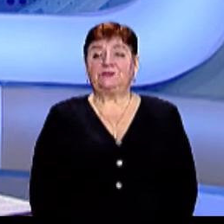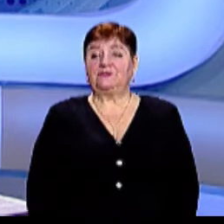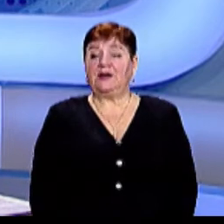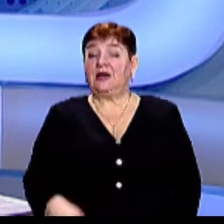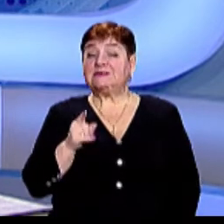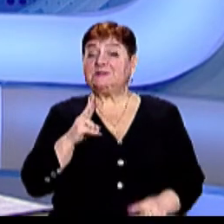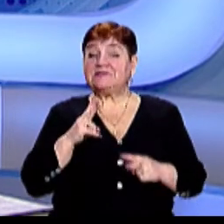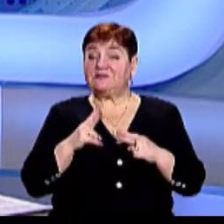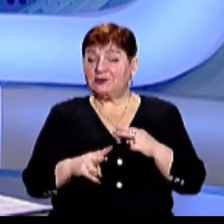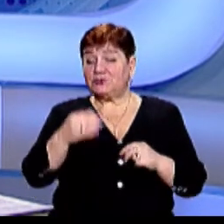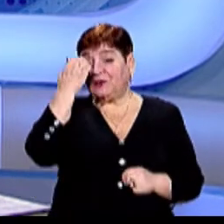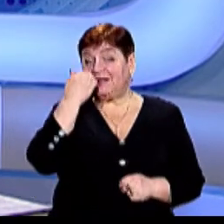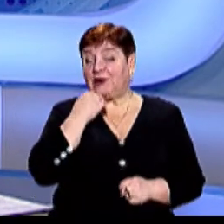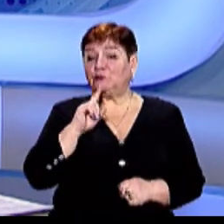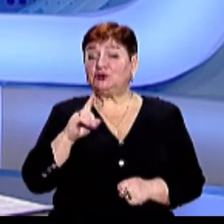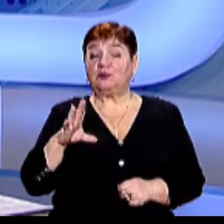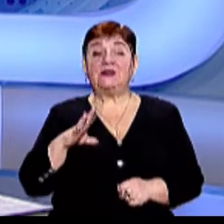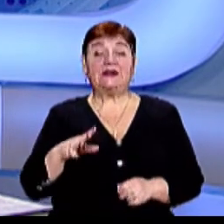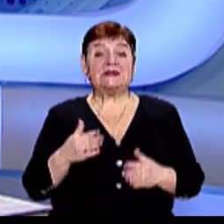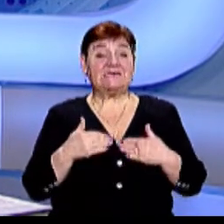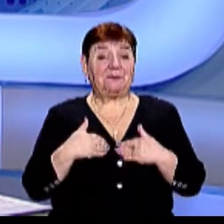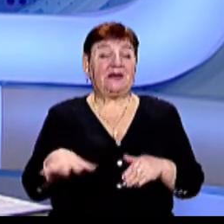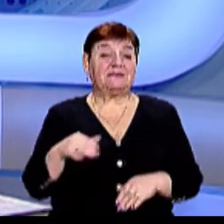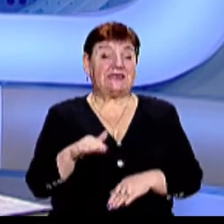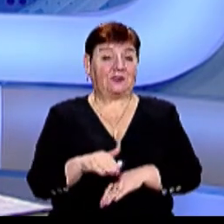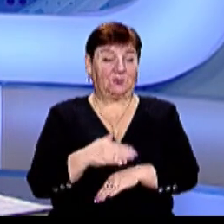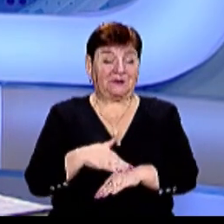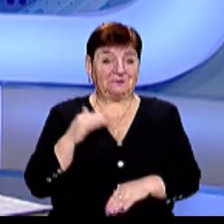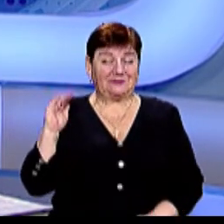Цим завершуємо, дякуємо, що були з нами, на все добре